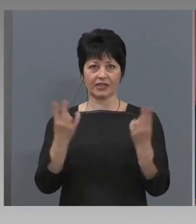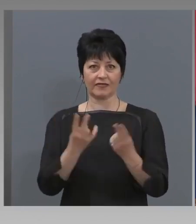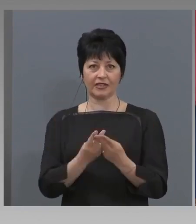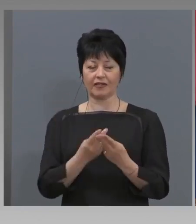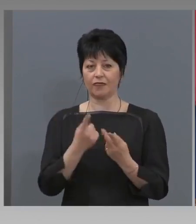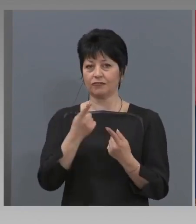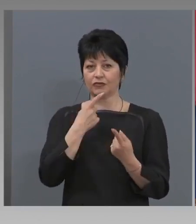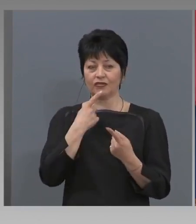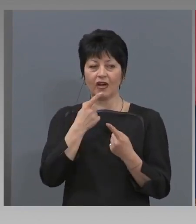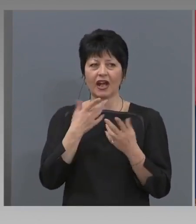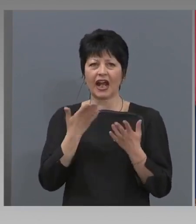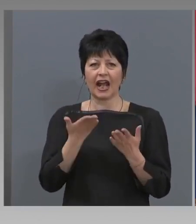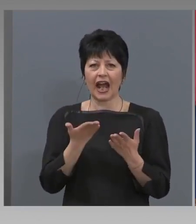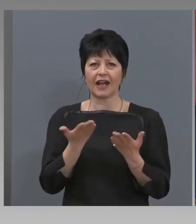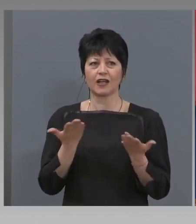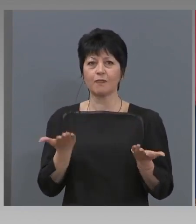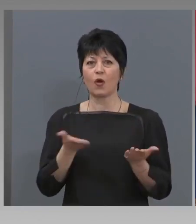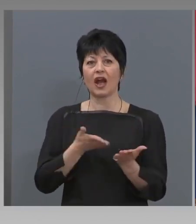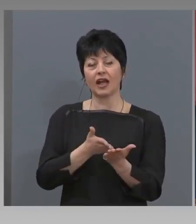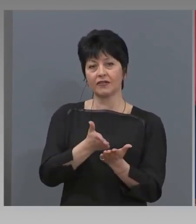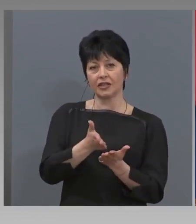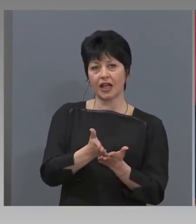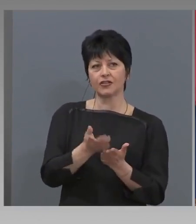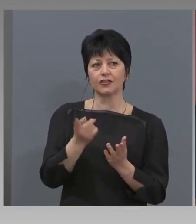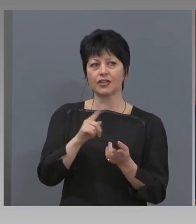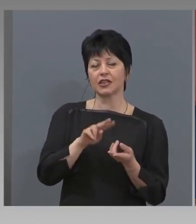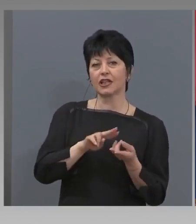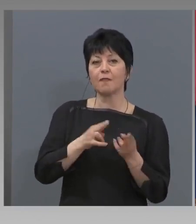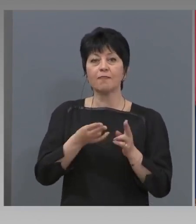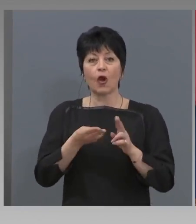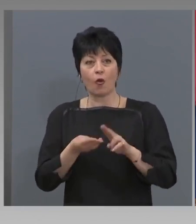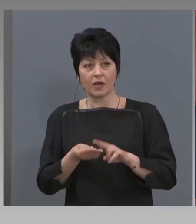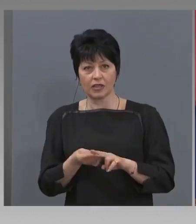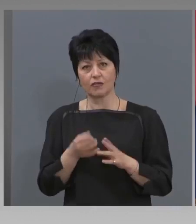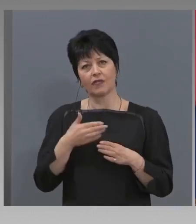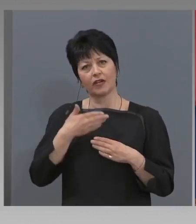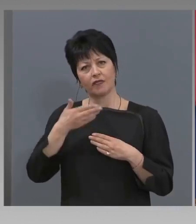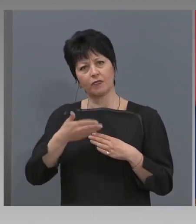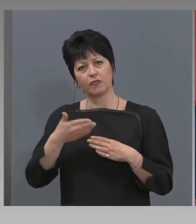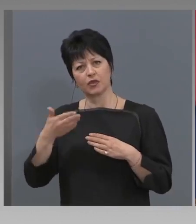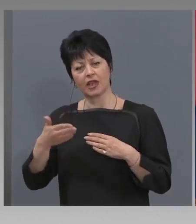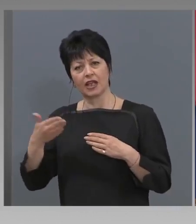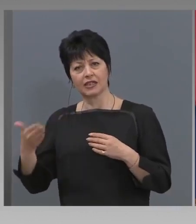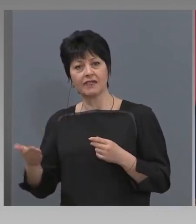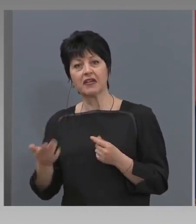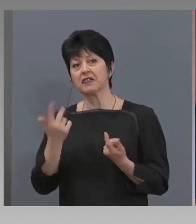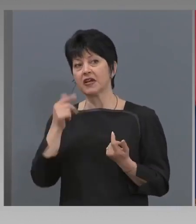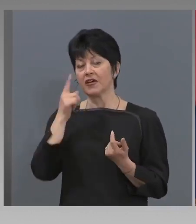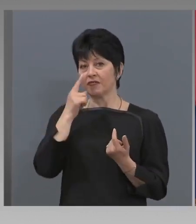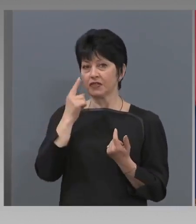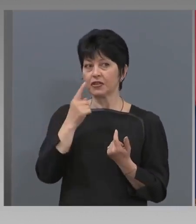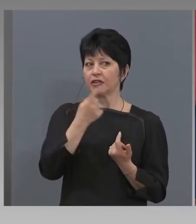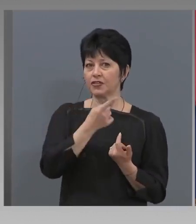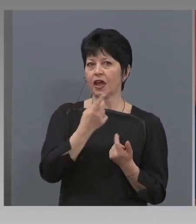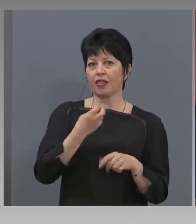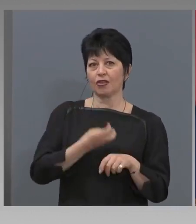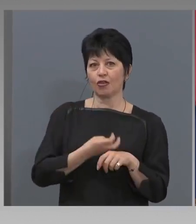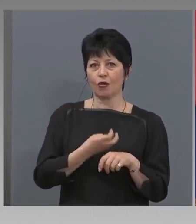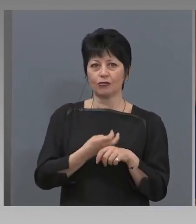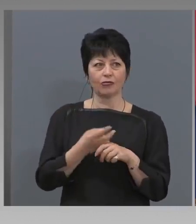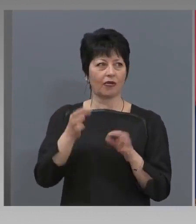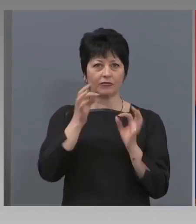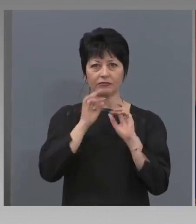как и по какъв начин ще се преобразува в последствие, виждате, че няма доктор в света, който да го каже.